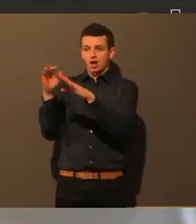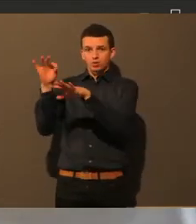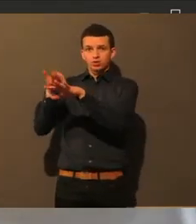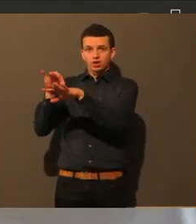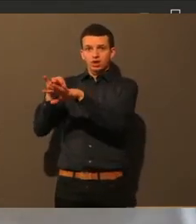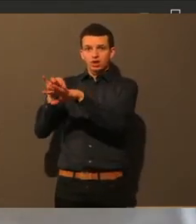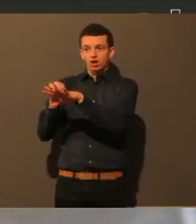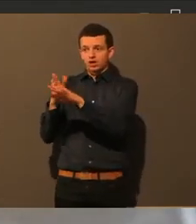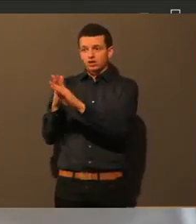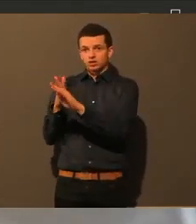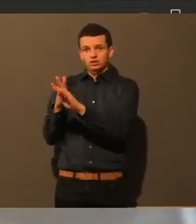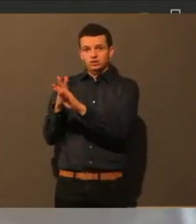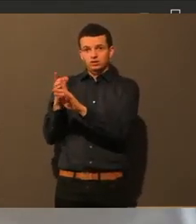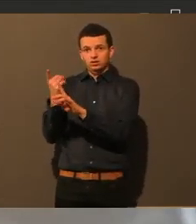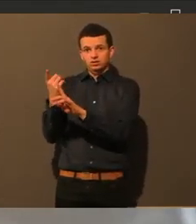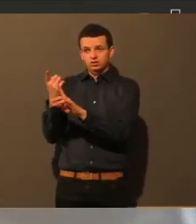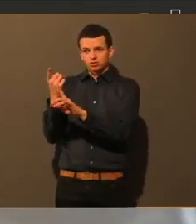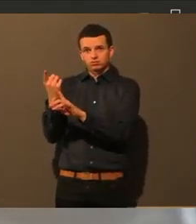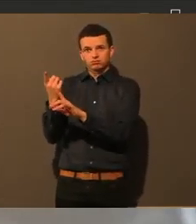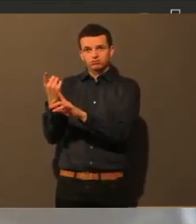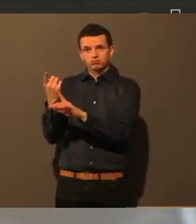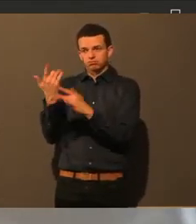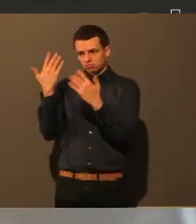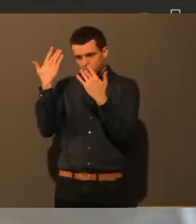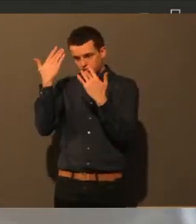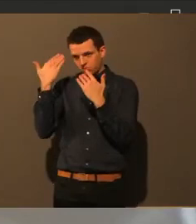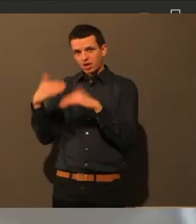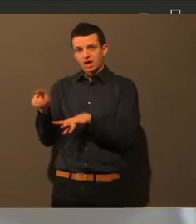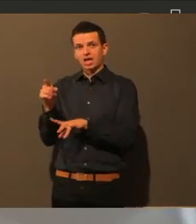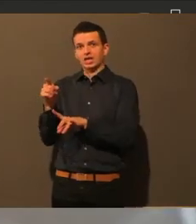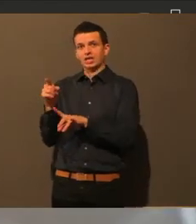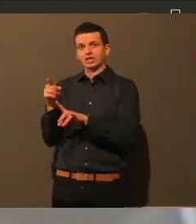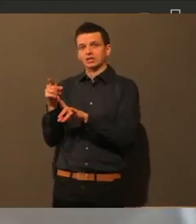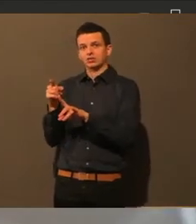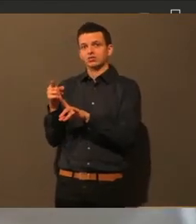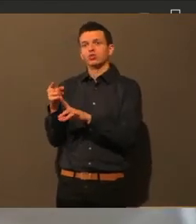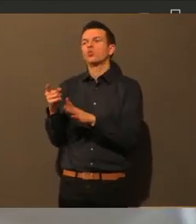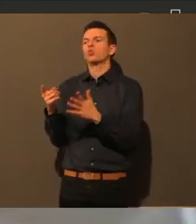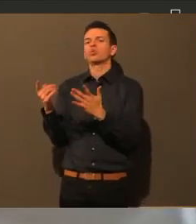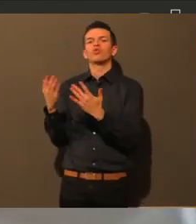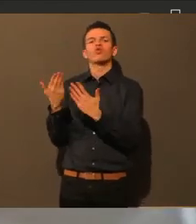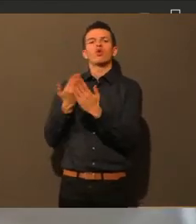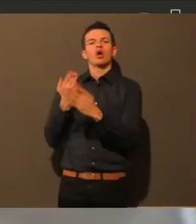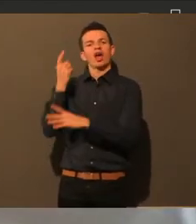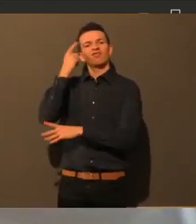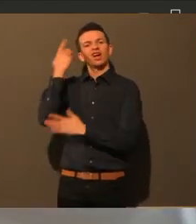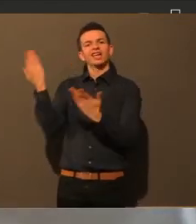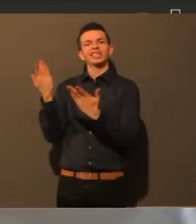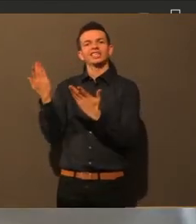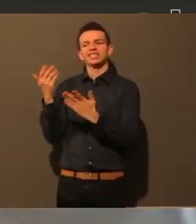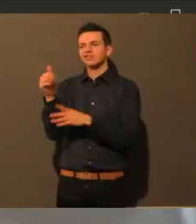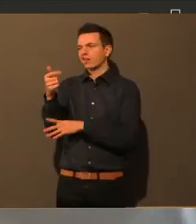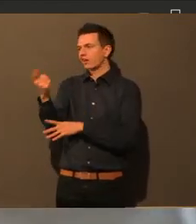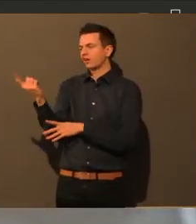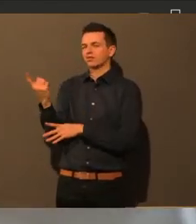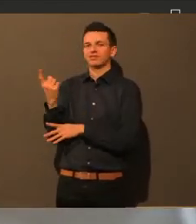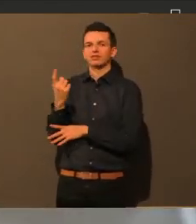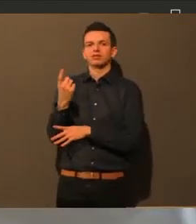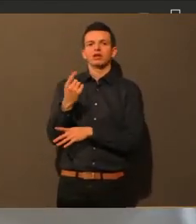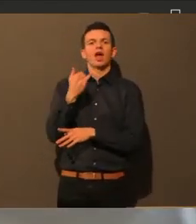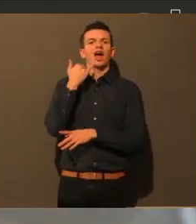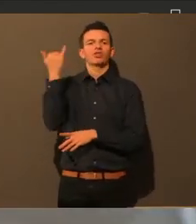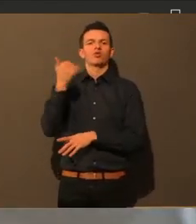Kassenärztlichen Vereinigung erfragen. Da kann man unter der 116 117 anrufen und das dann